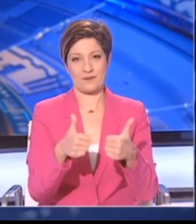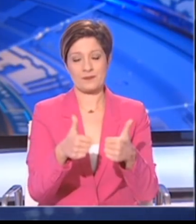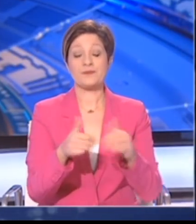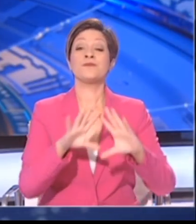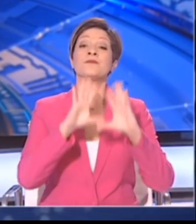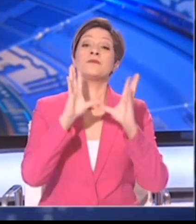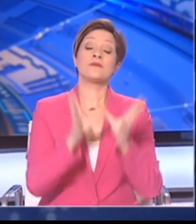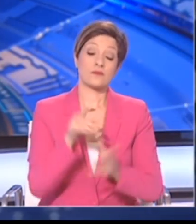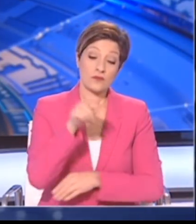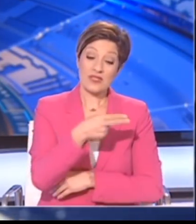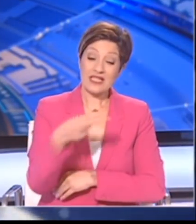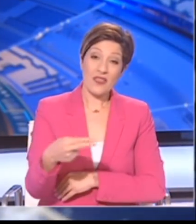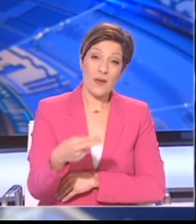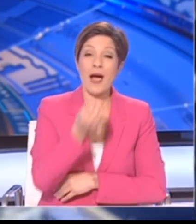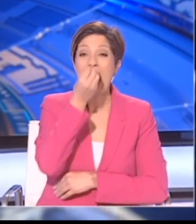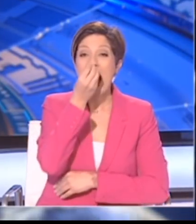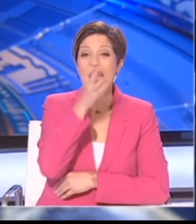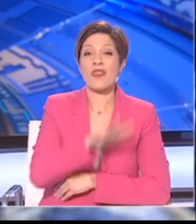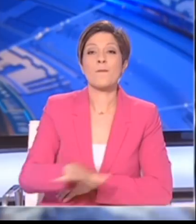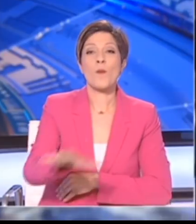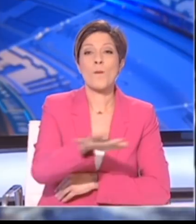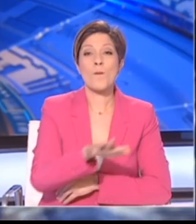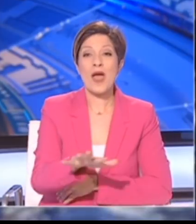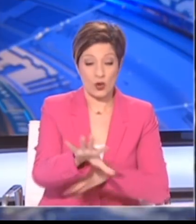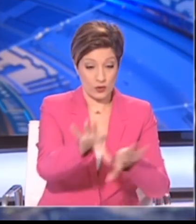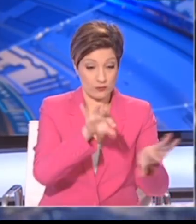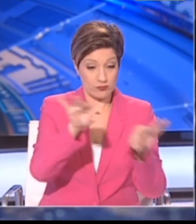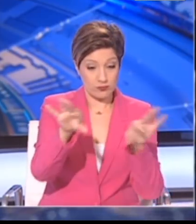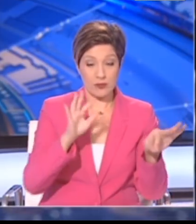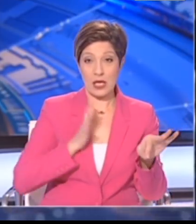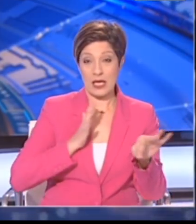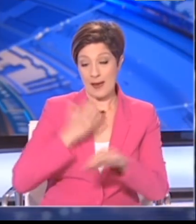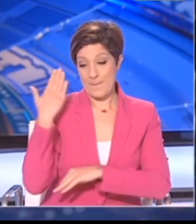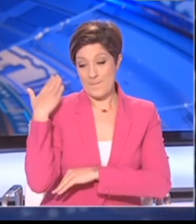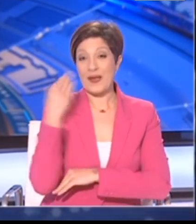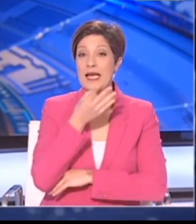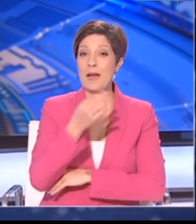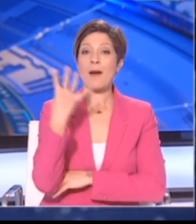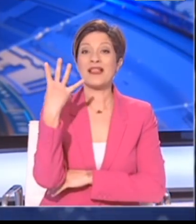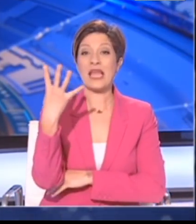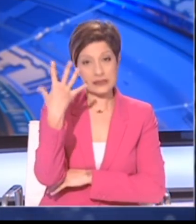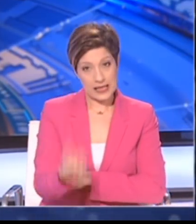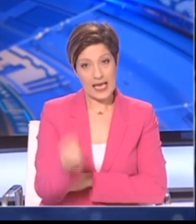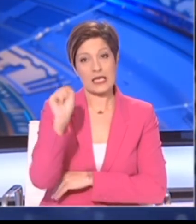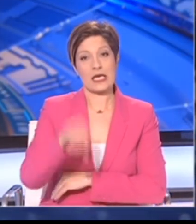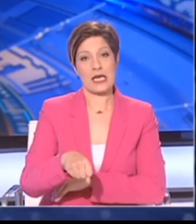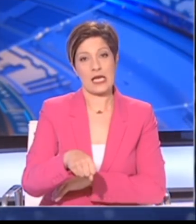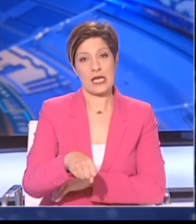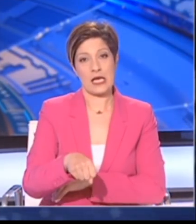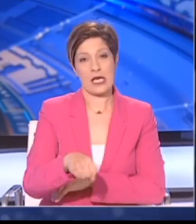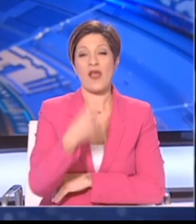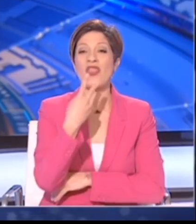Σε ό,τι αφορά τη δείγματοληψία της Αραδίπου, τις προηγούμενες μέρες ανακοινώσαμε τέσσερα θετικά κρούσματα σε σύνολο